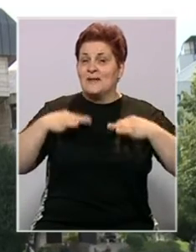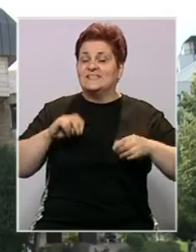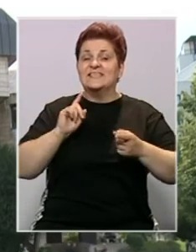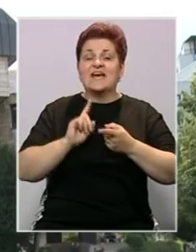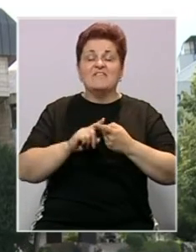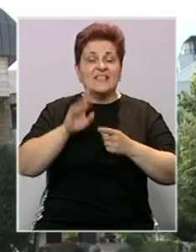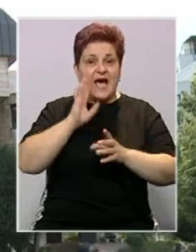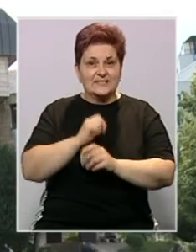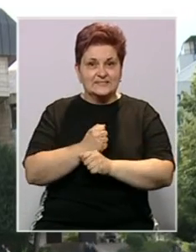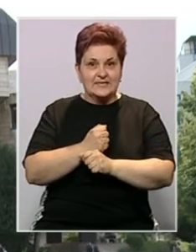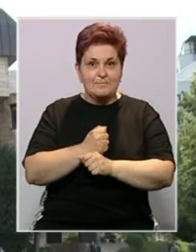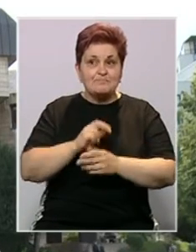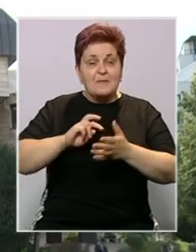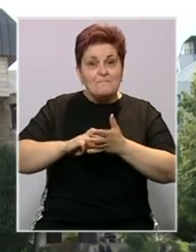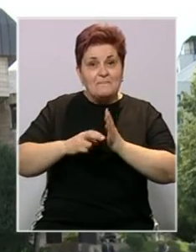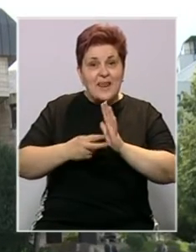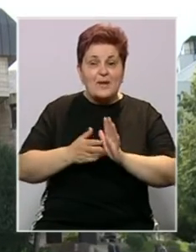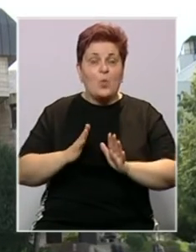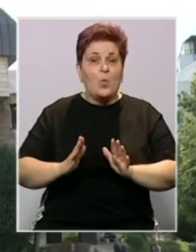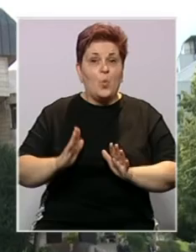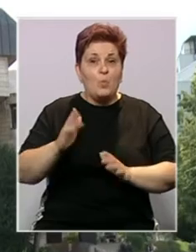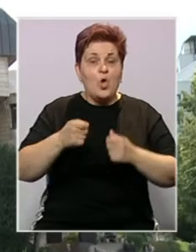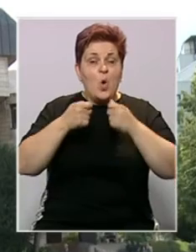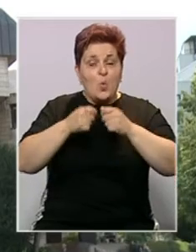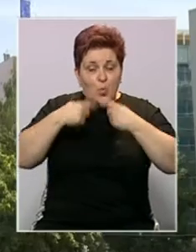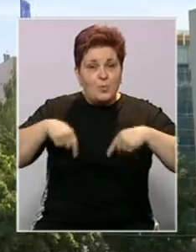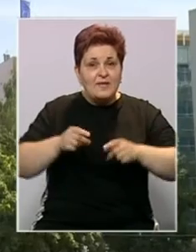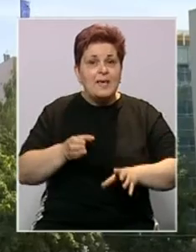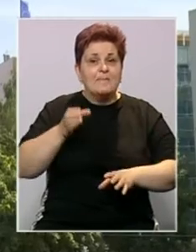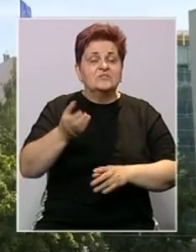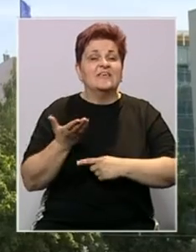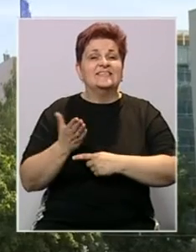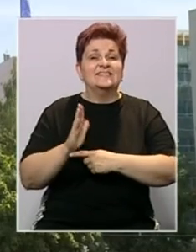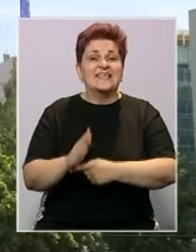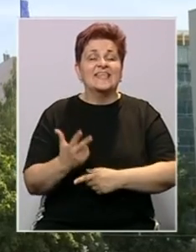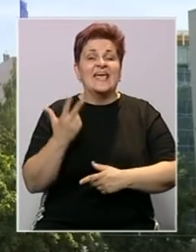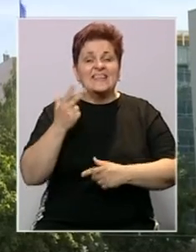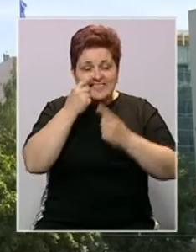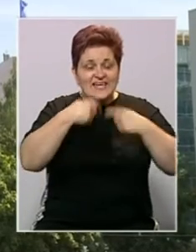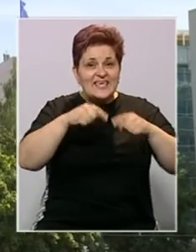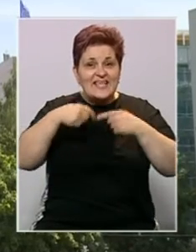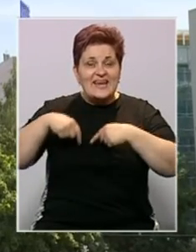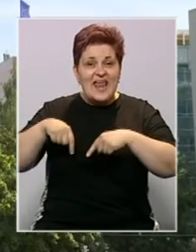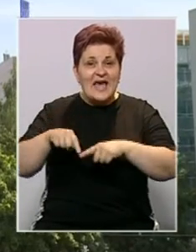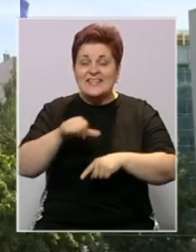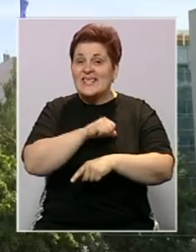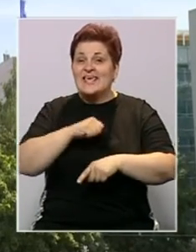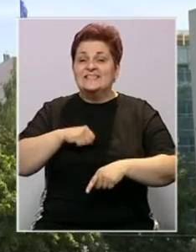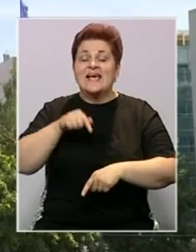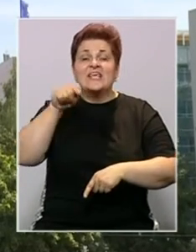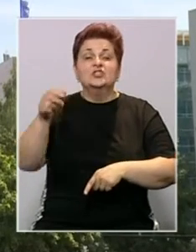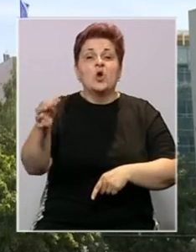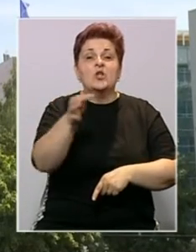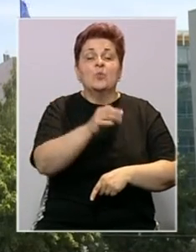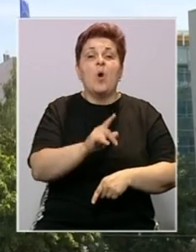Federacije BiH. Predviđa se da se u buduće u klubove naroda delegiraju zastupnici tri konstitutivna naroda samo iz onih